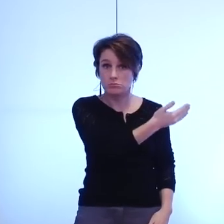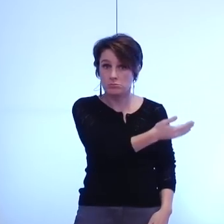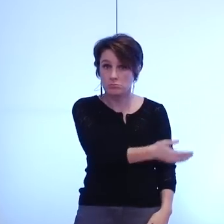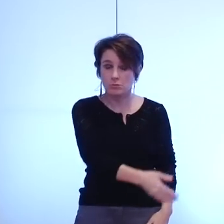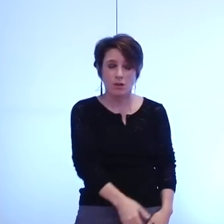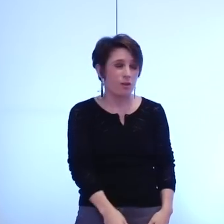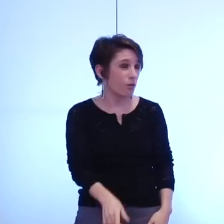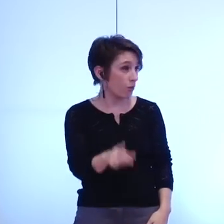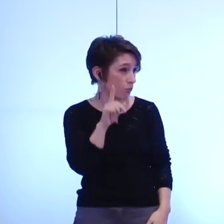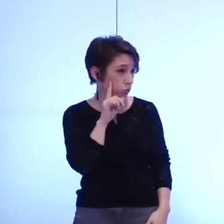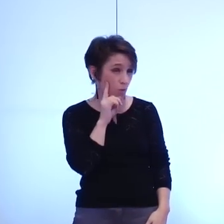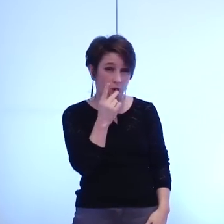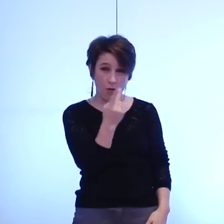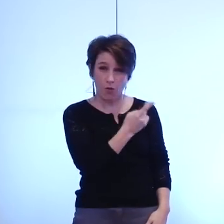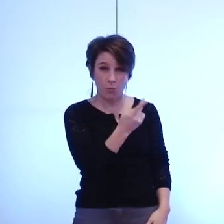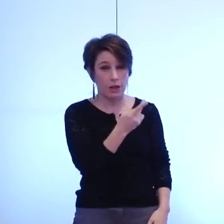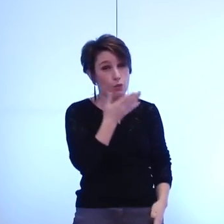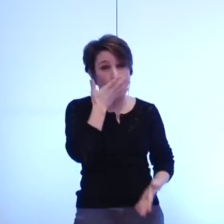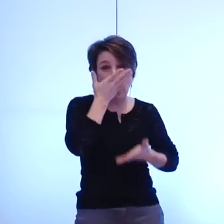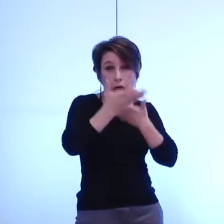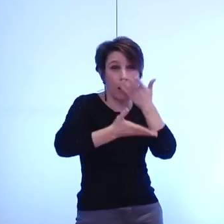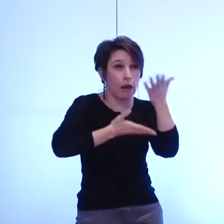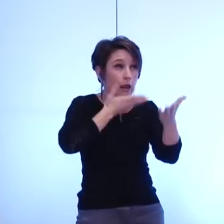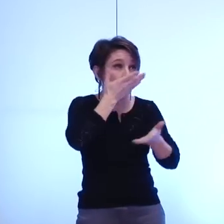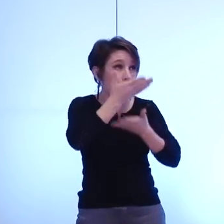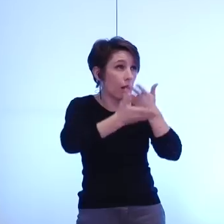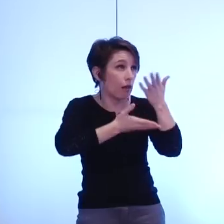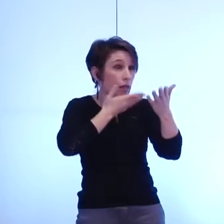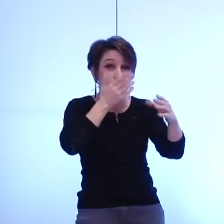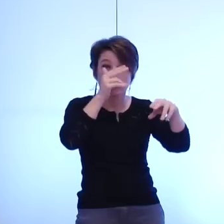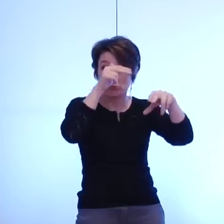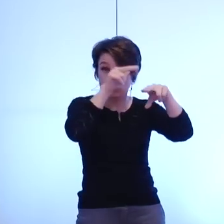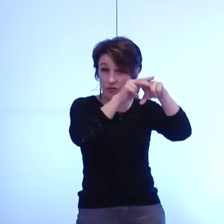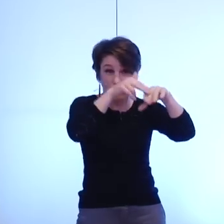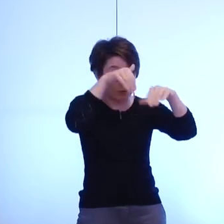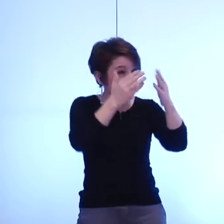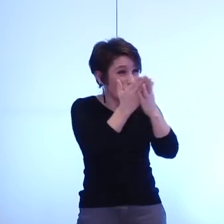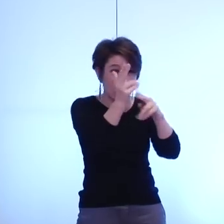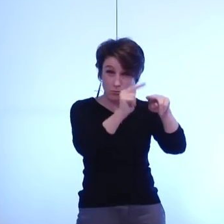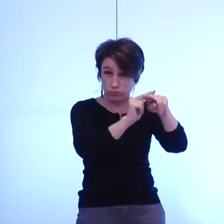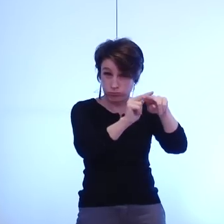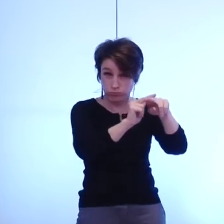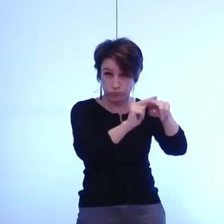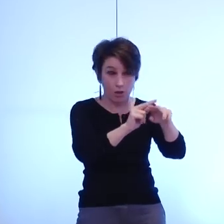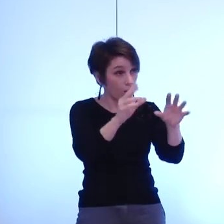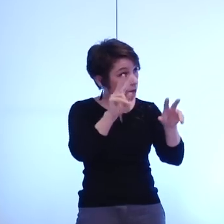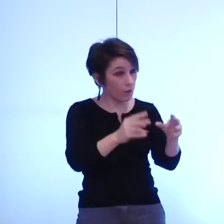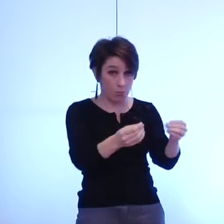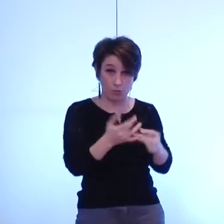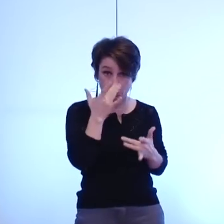de banalités je veux dire en autant de temps c'est vrai est assez consternant